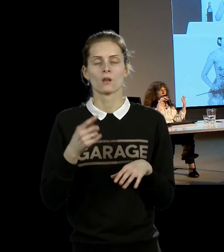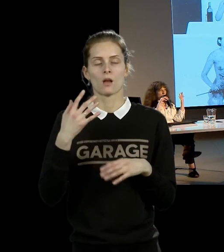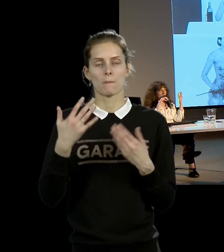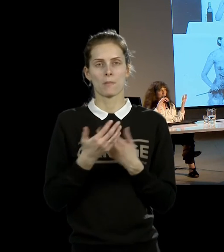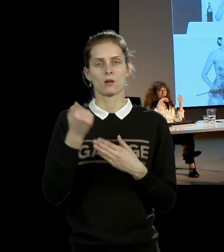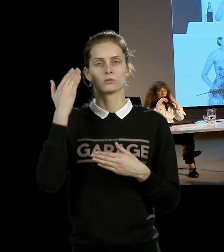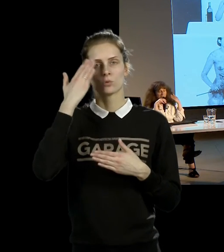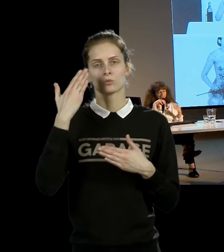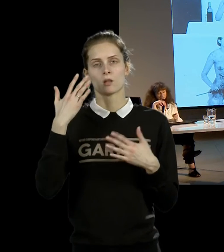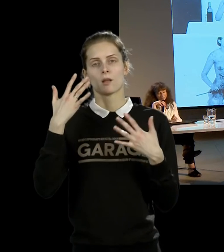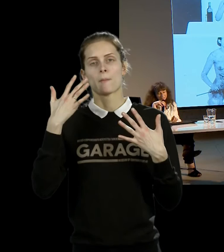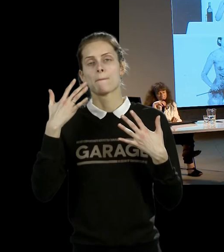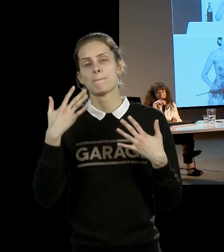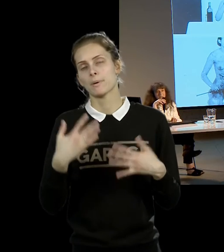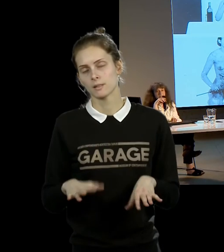потом ее